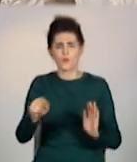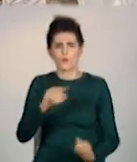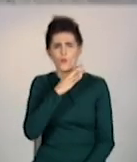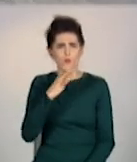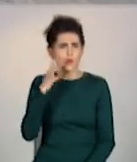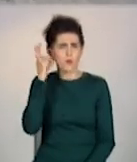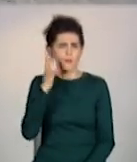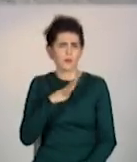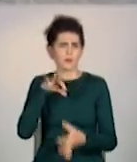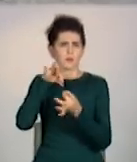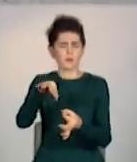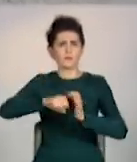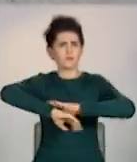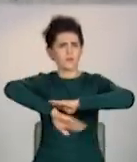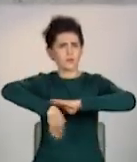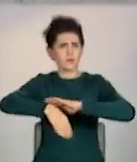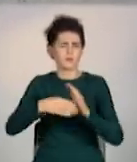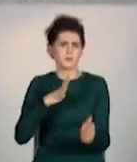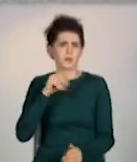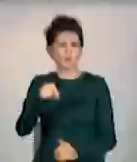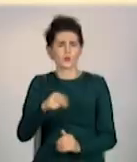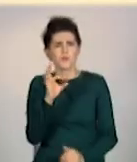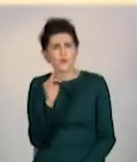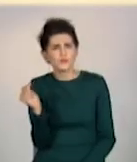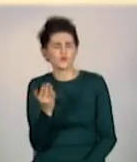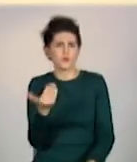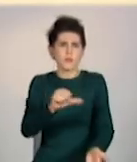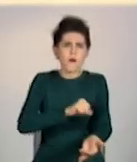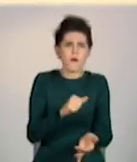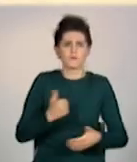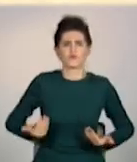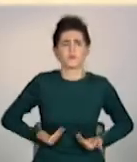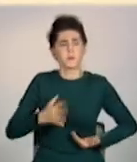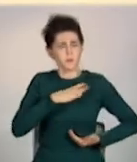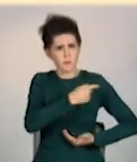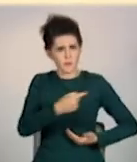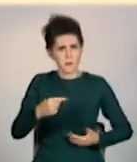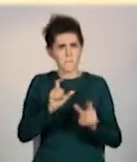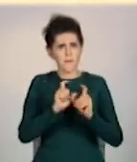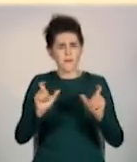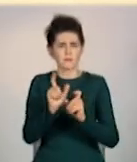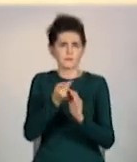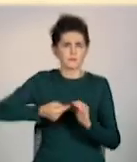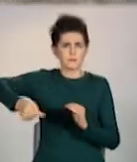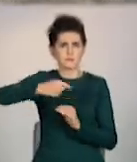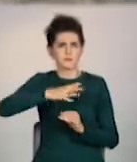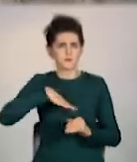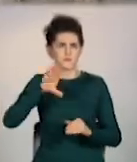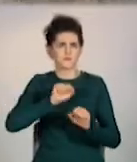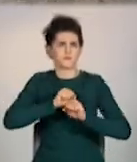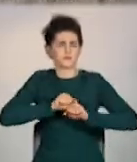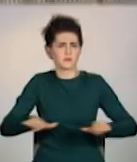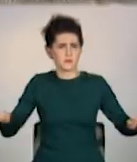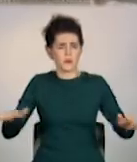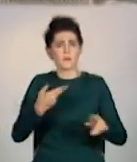будівля стояла порожньою. Тут бомжи, наркомани жили. Магазин тут був внизу, з цієї сторони. У міській